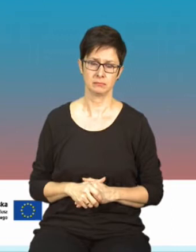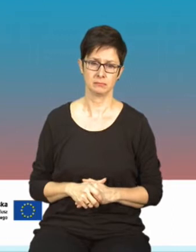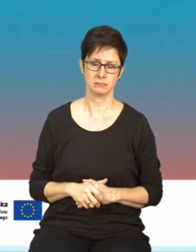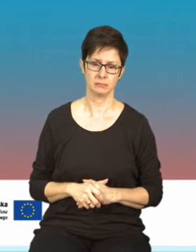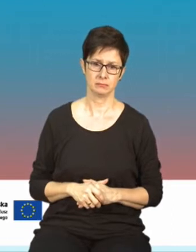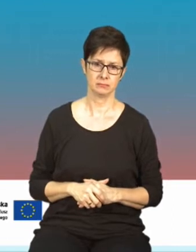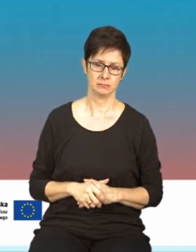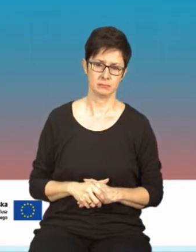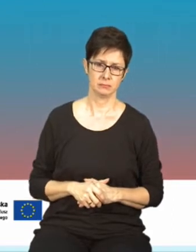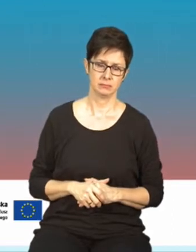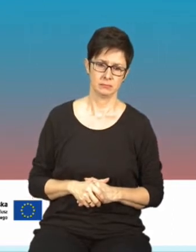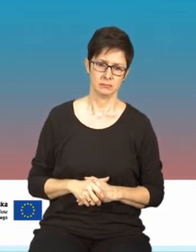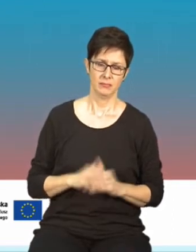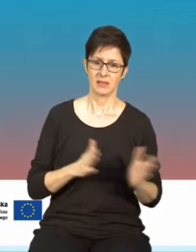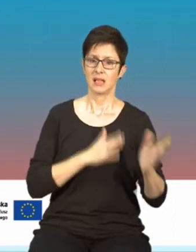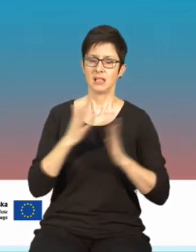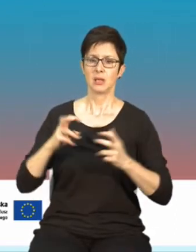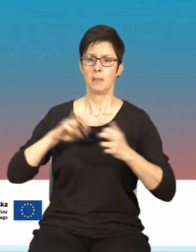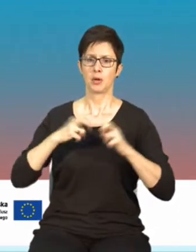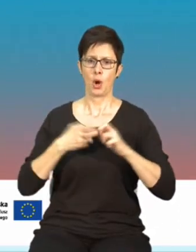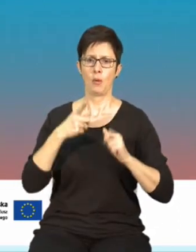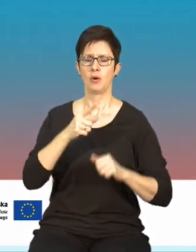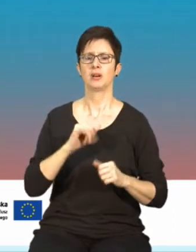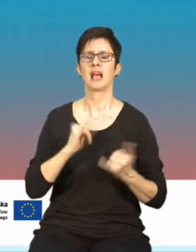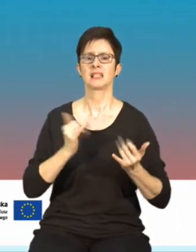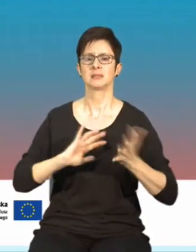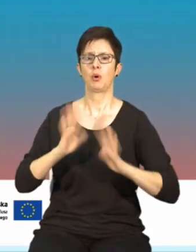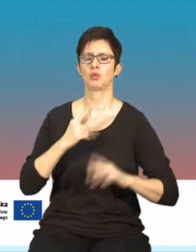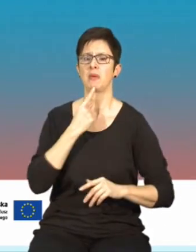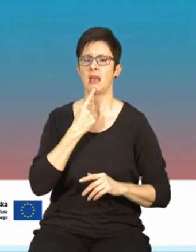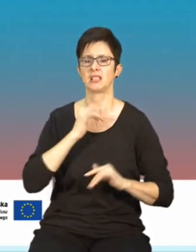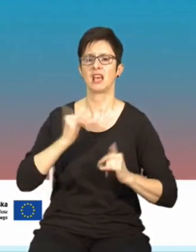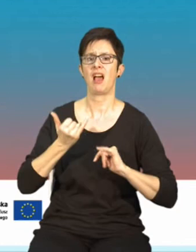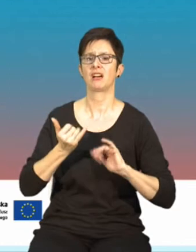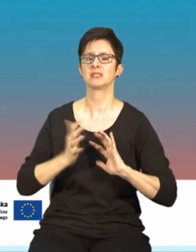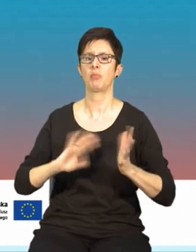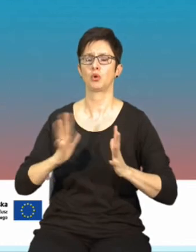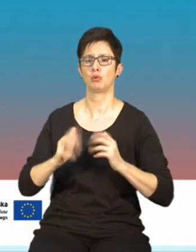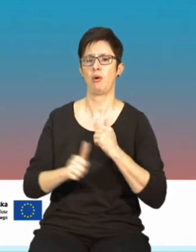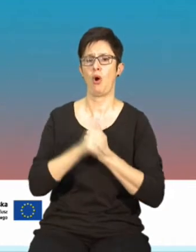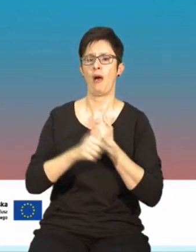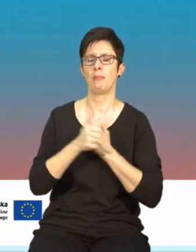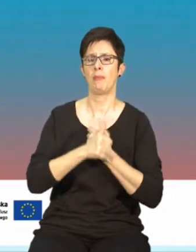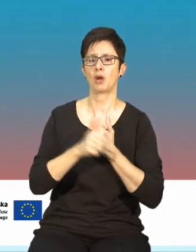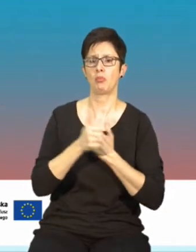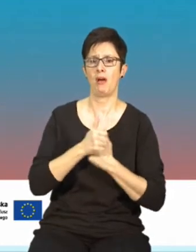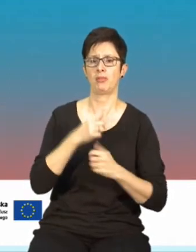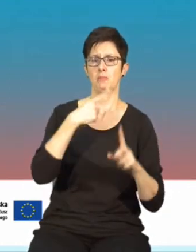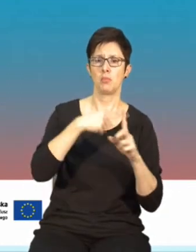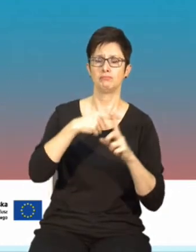Kolejnym problemem, z jakim się mierzymy, to jest język dyskusji i forma argumentacji za i przeciw. I tutaj